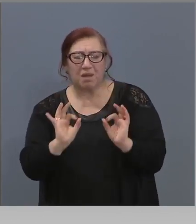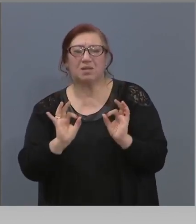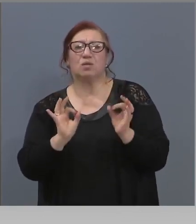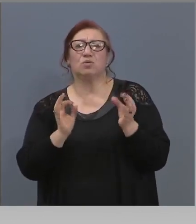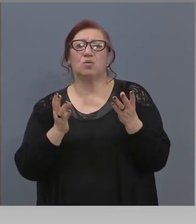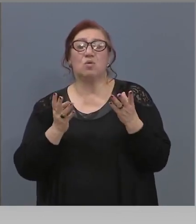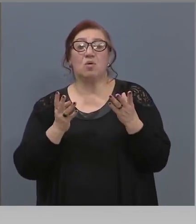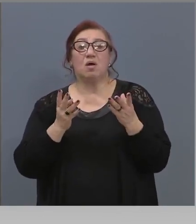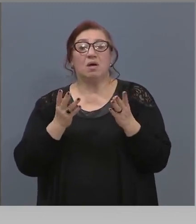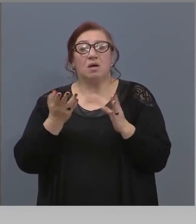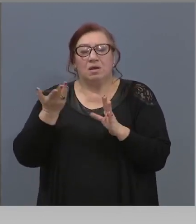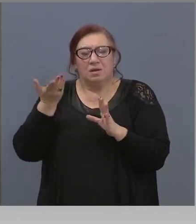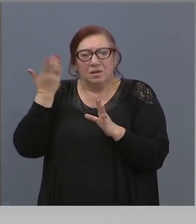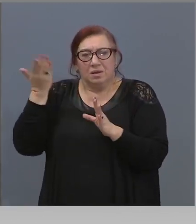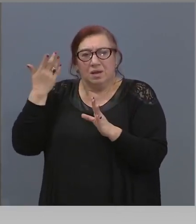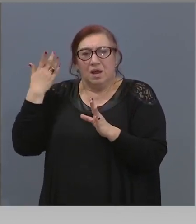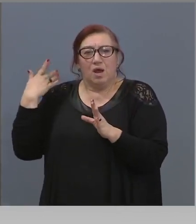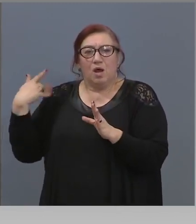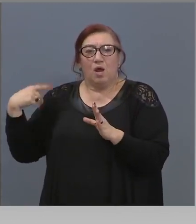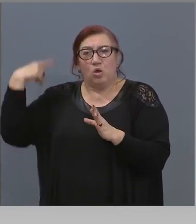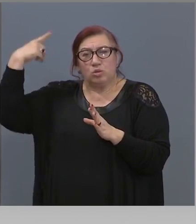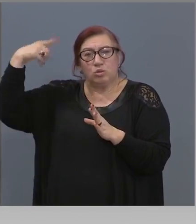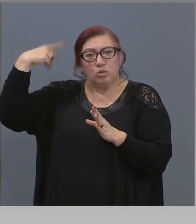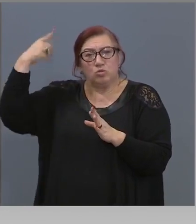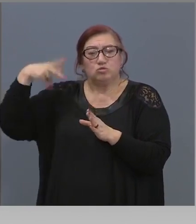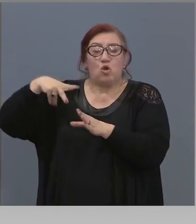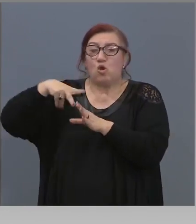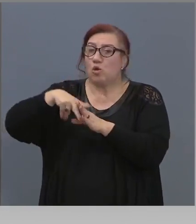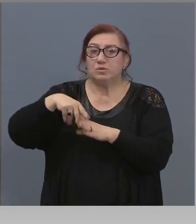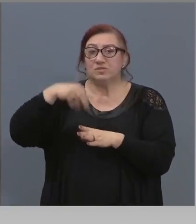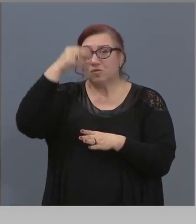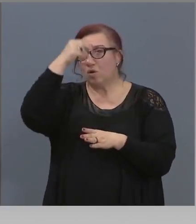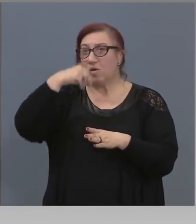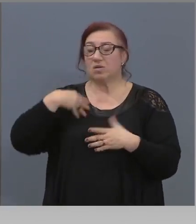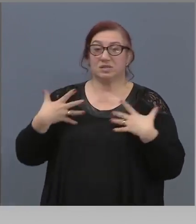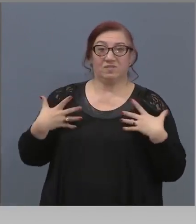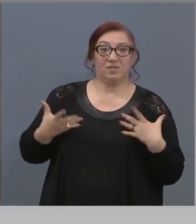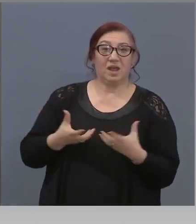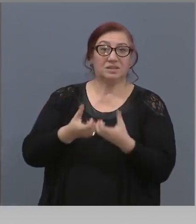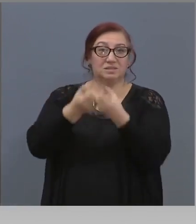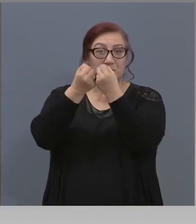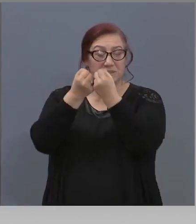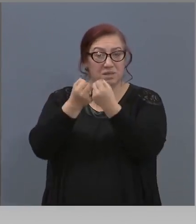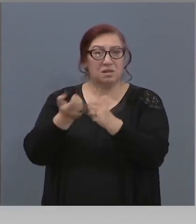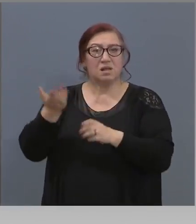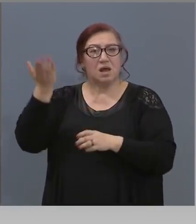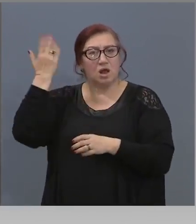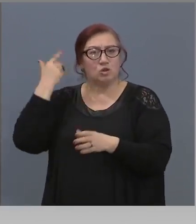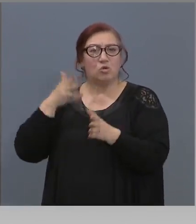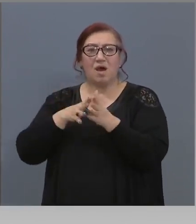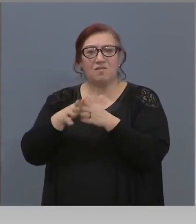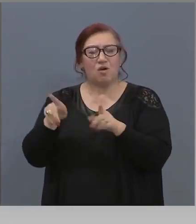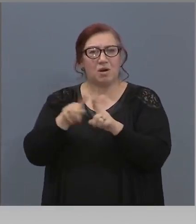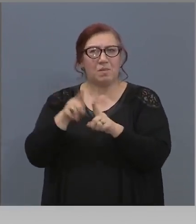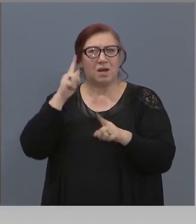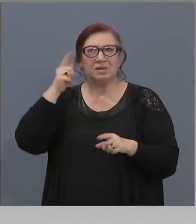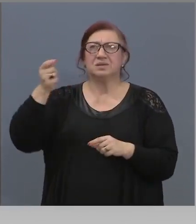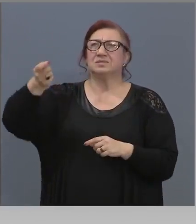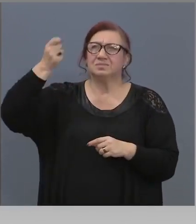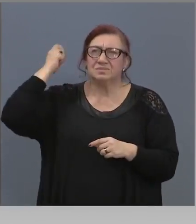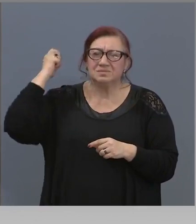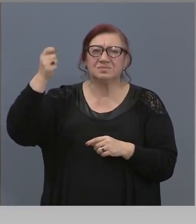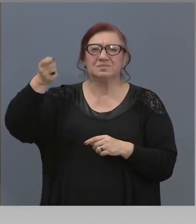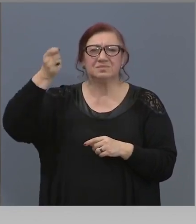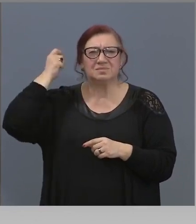От Османско ропство ни е спасило църквата. И тогава хората са дрънкали камбаните и са